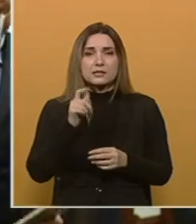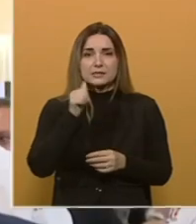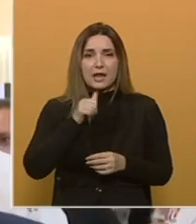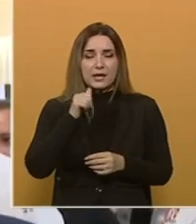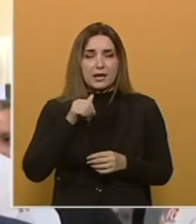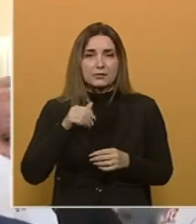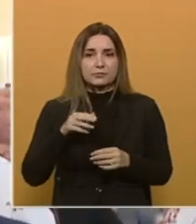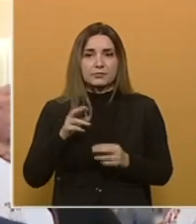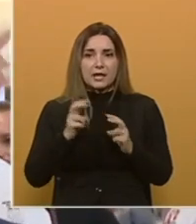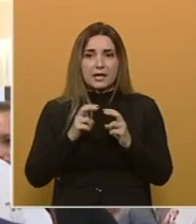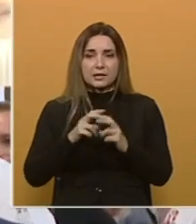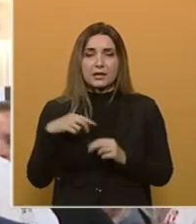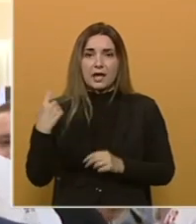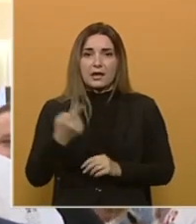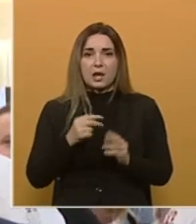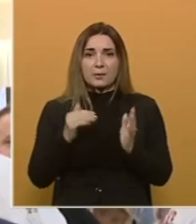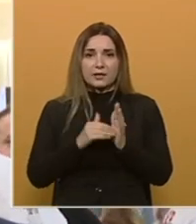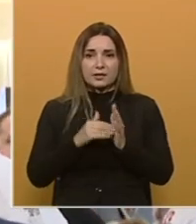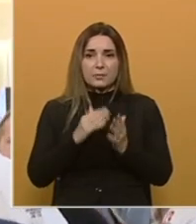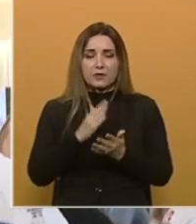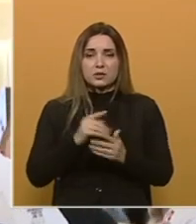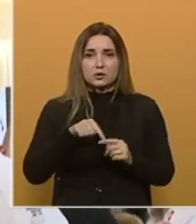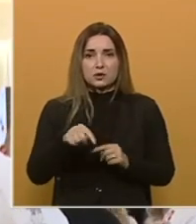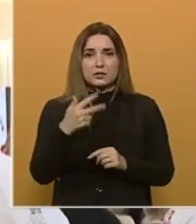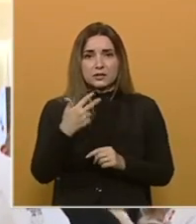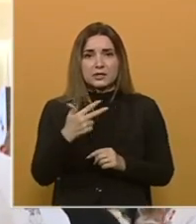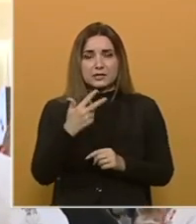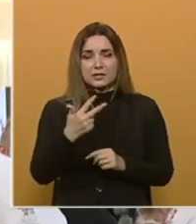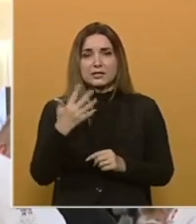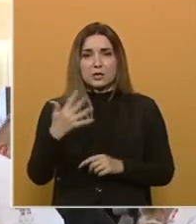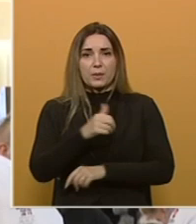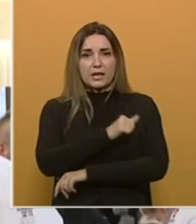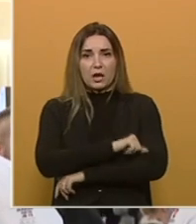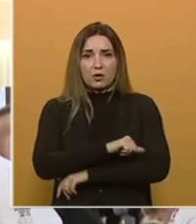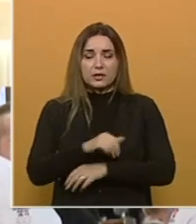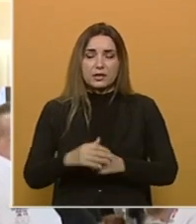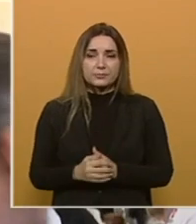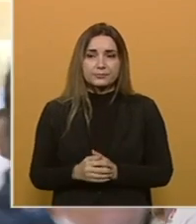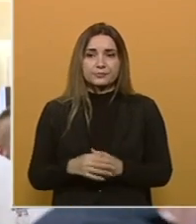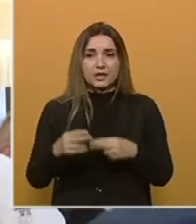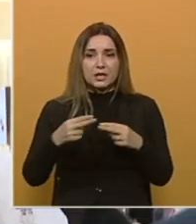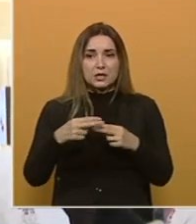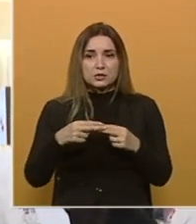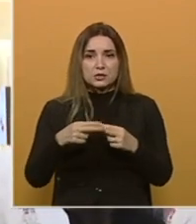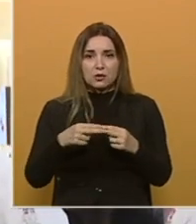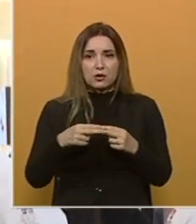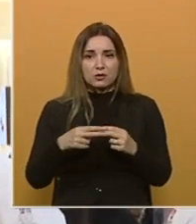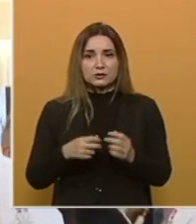energije. Nama treba već do 30. i 35. godine pa skoro da